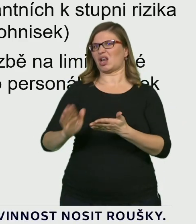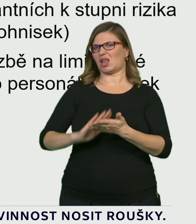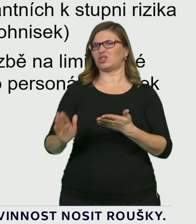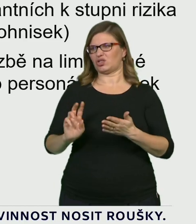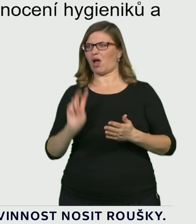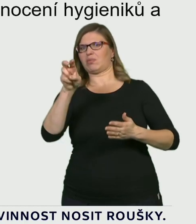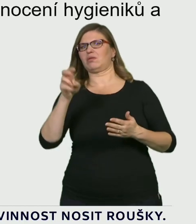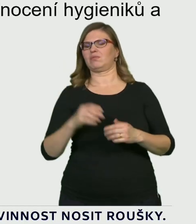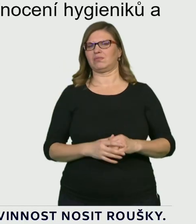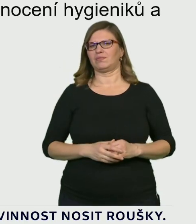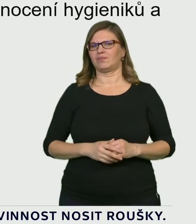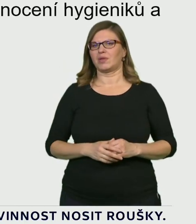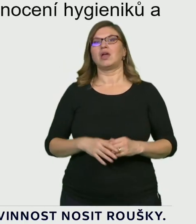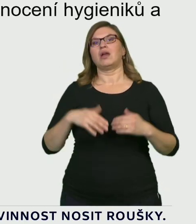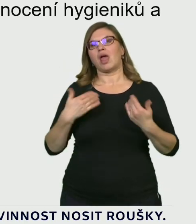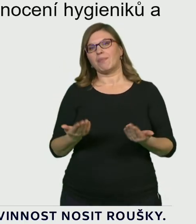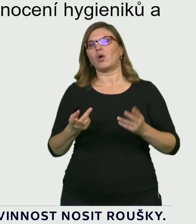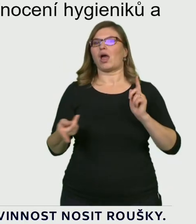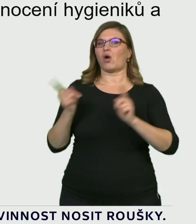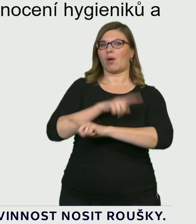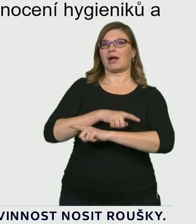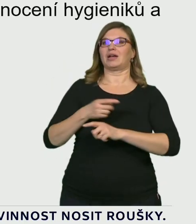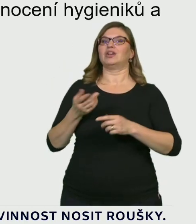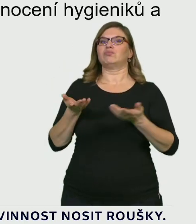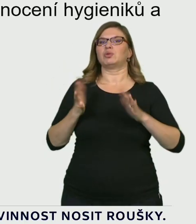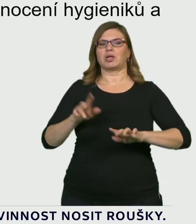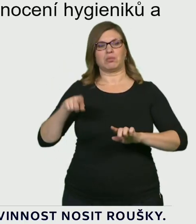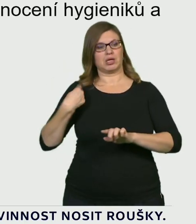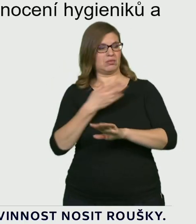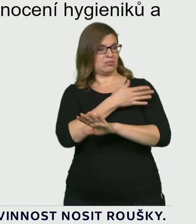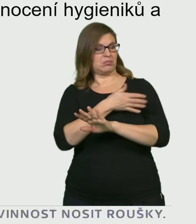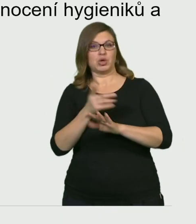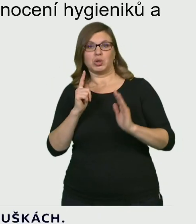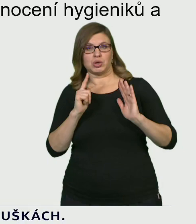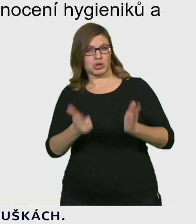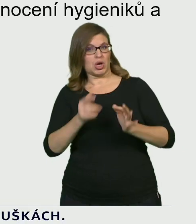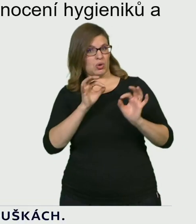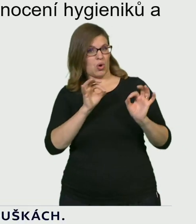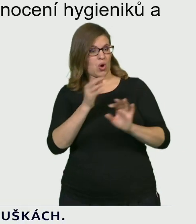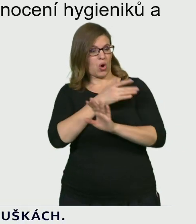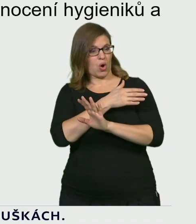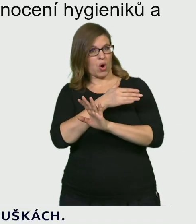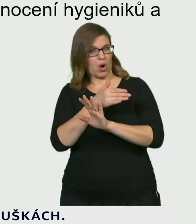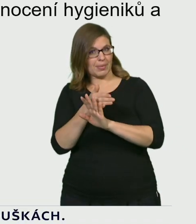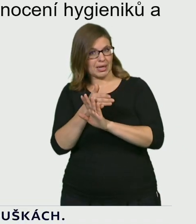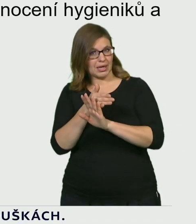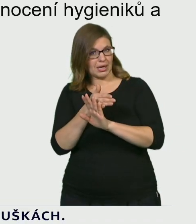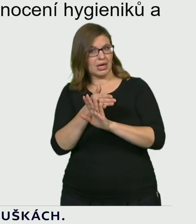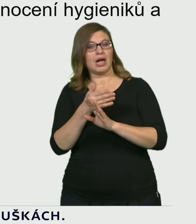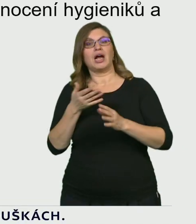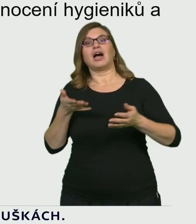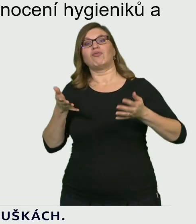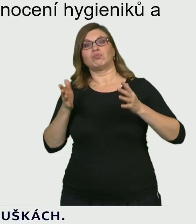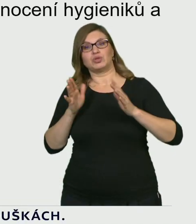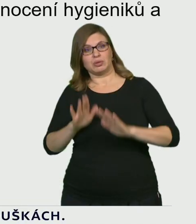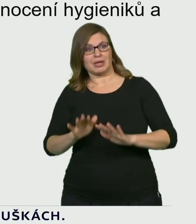naopak, ve chvíli, kdy uvažujeme o přechodu do nižšího stupně, chceme, aby toto nižší riziko trvalo zhruba týden a případně